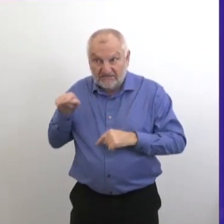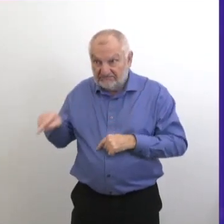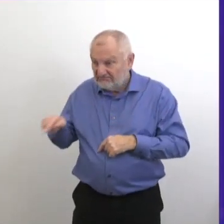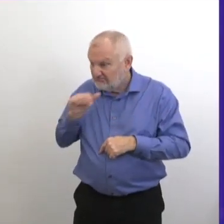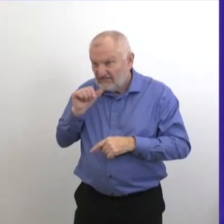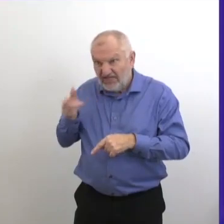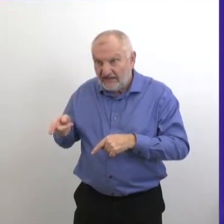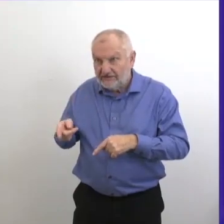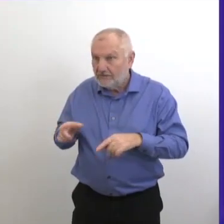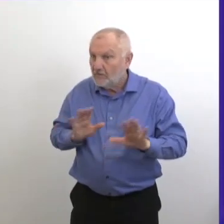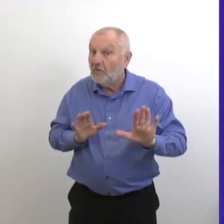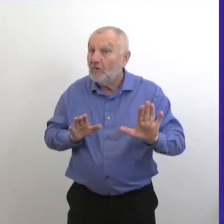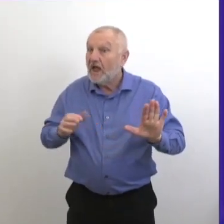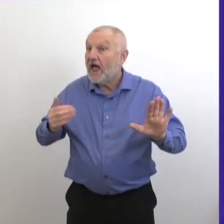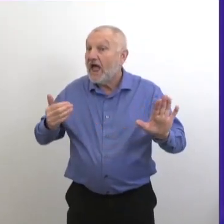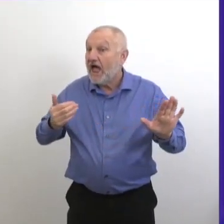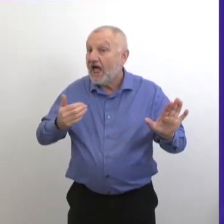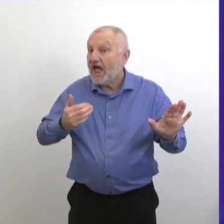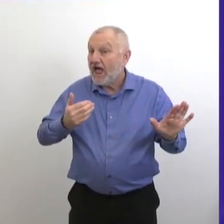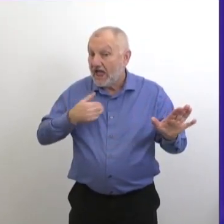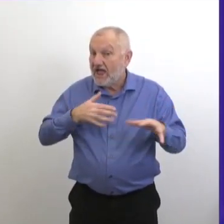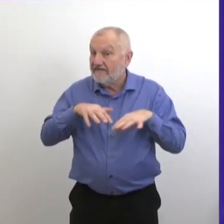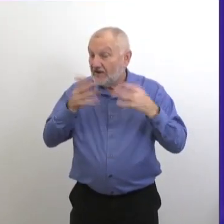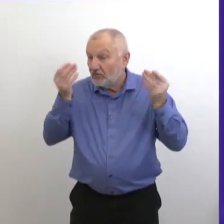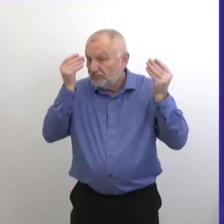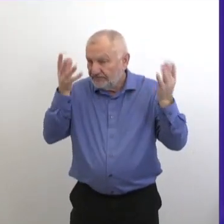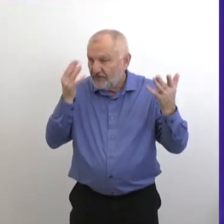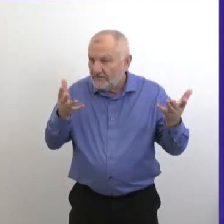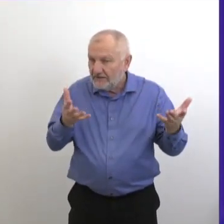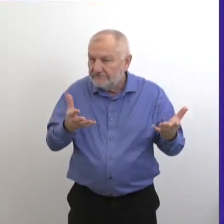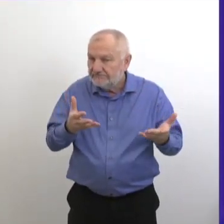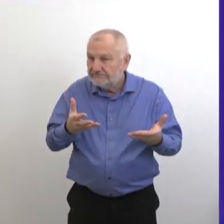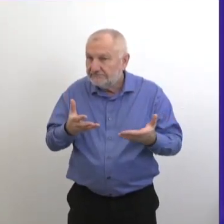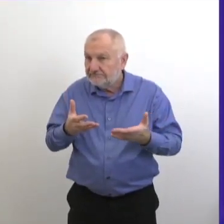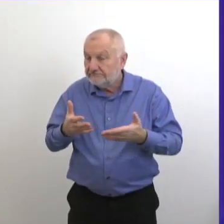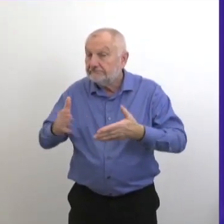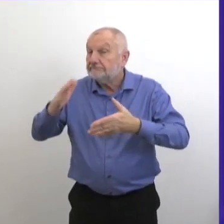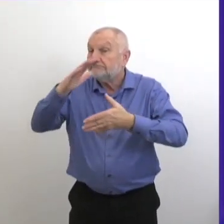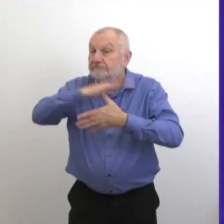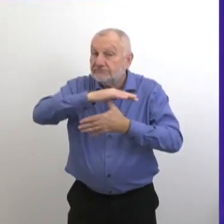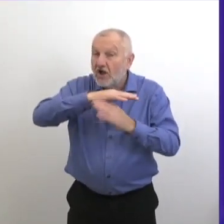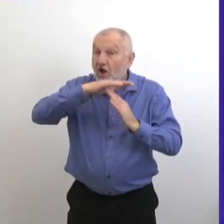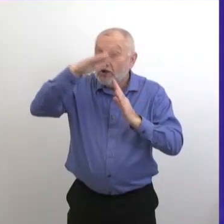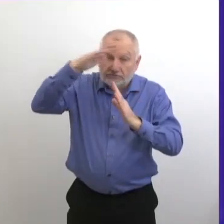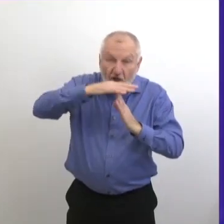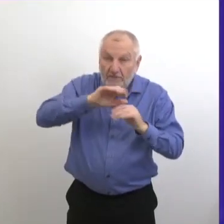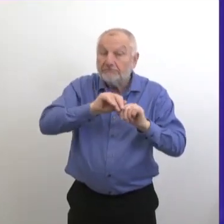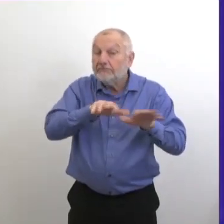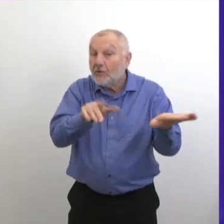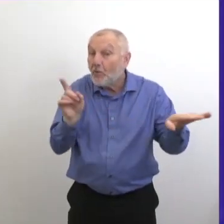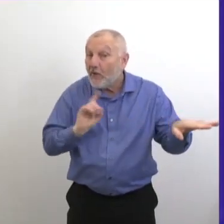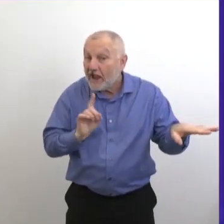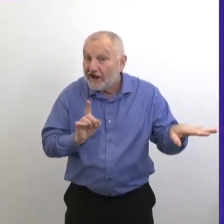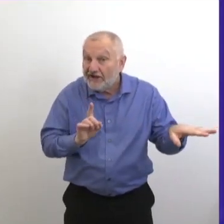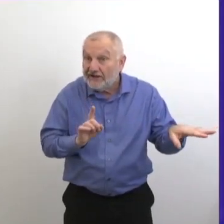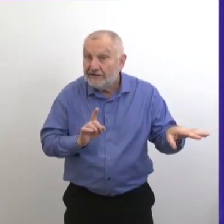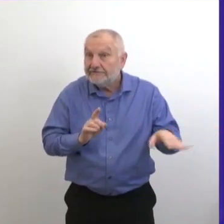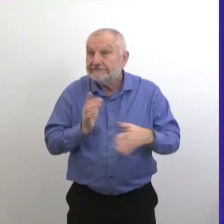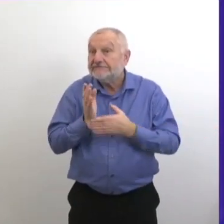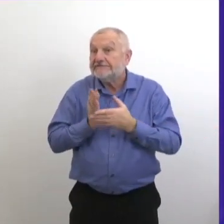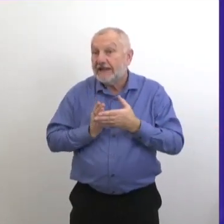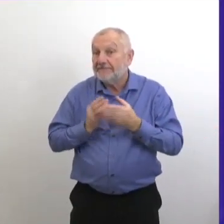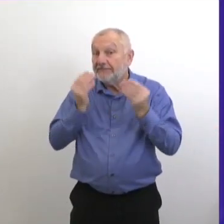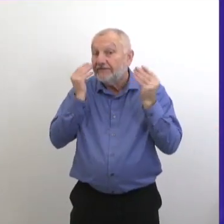renseignements qui indiquent d'où vient la transmission la majeure partie du temps, le genre, d'endroit où ça se passe. On pourrait